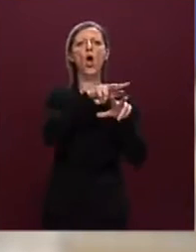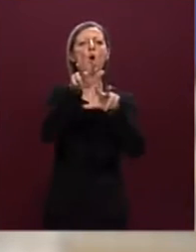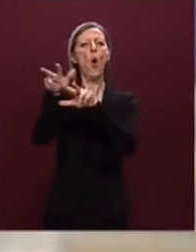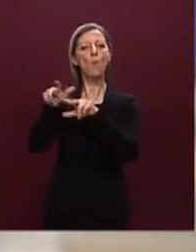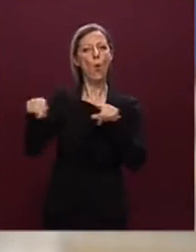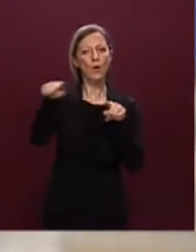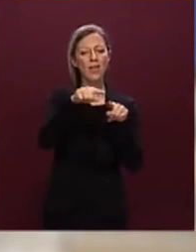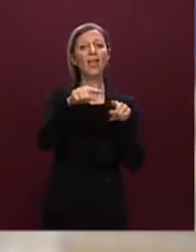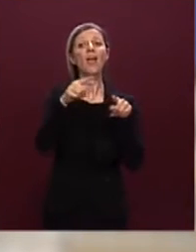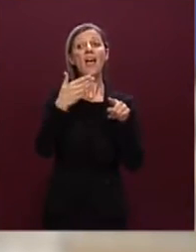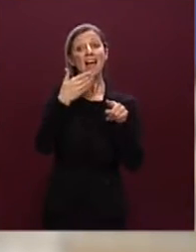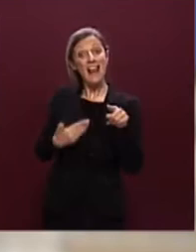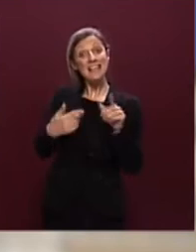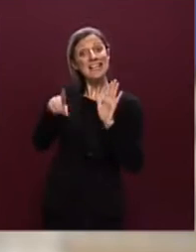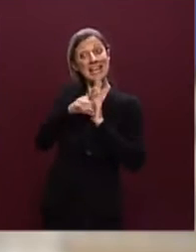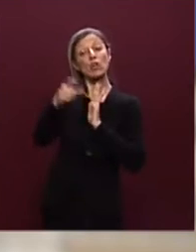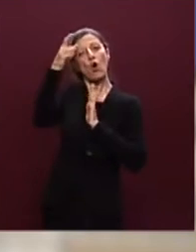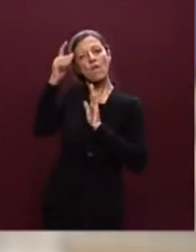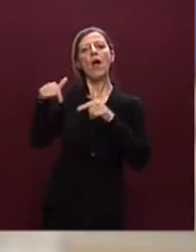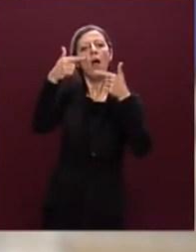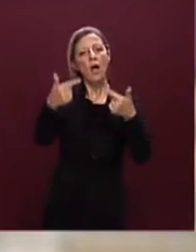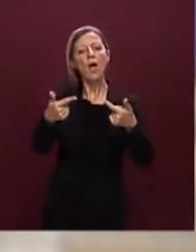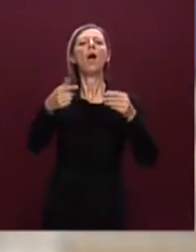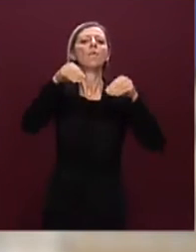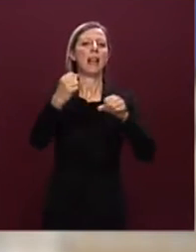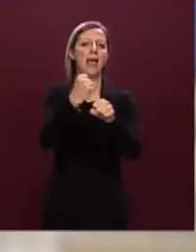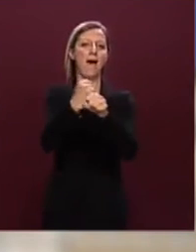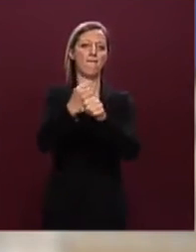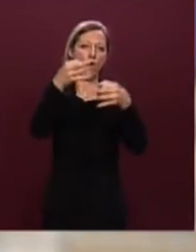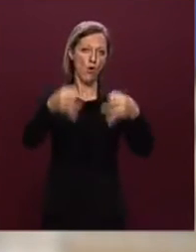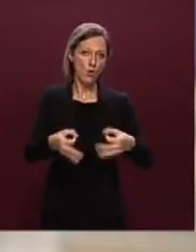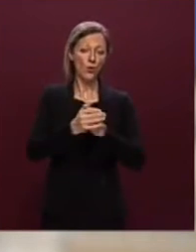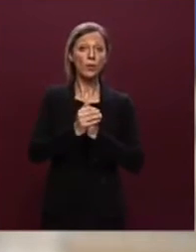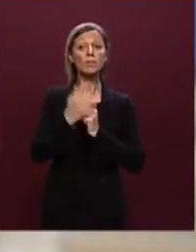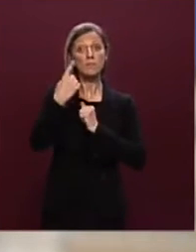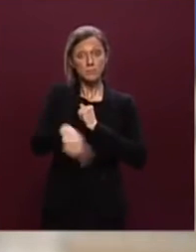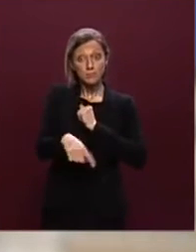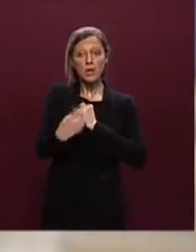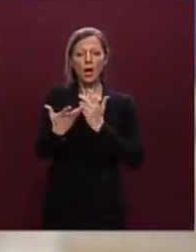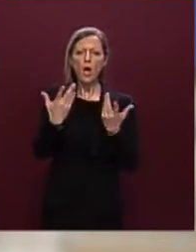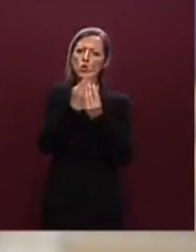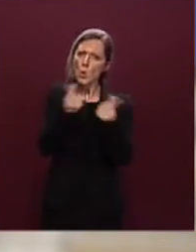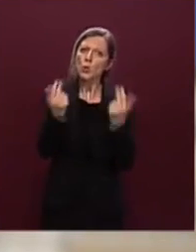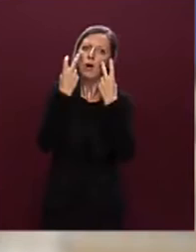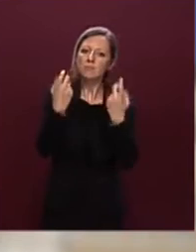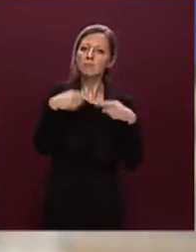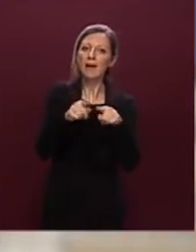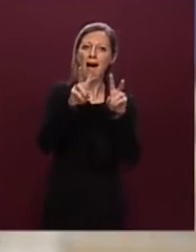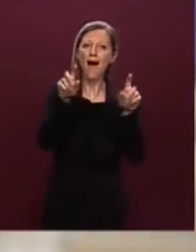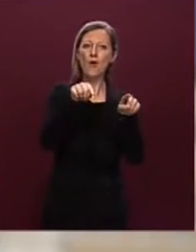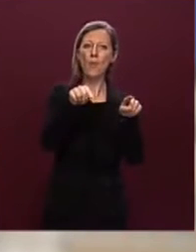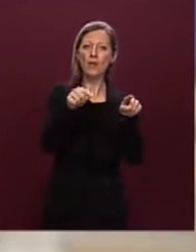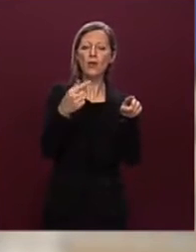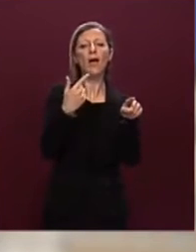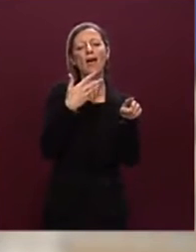Governo con questo decreto ha stabilizzato dando un'altra importante risposta in questa direzione che sicuramente rappresenta